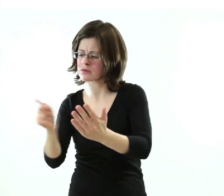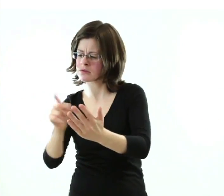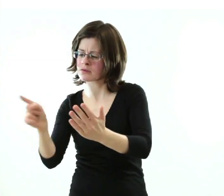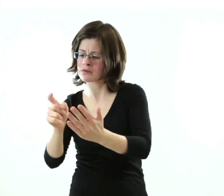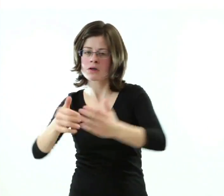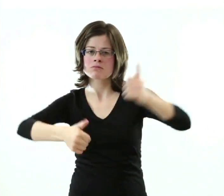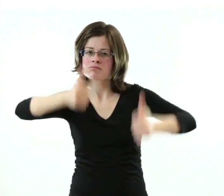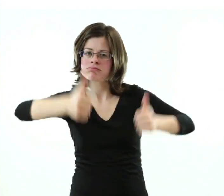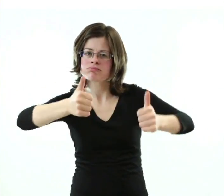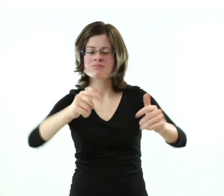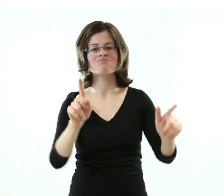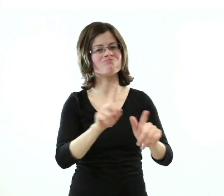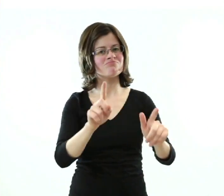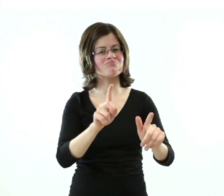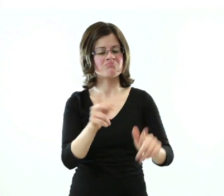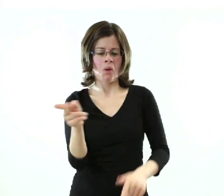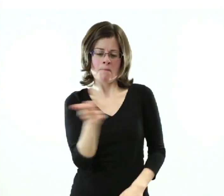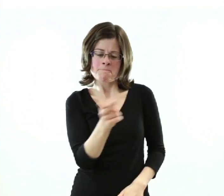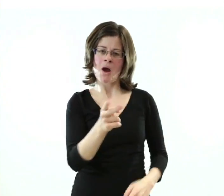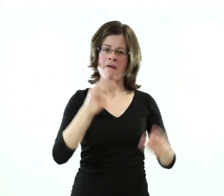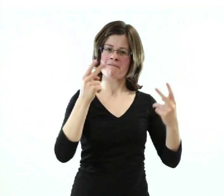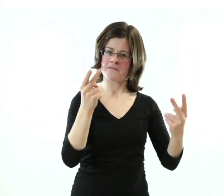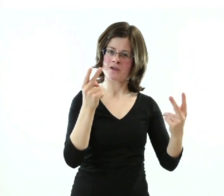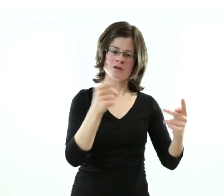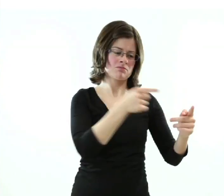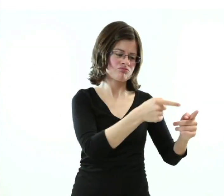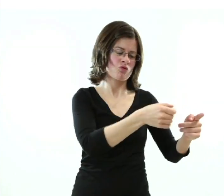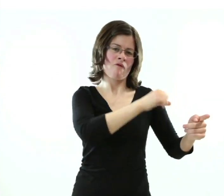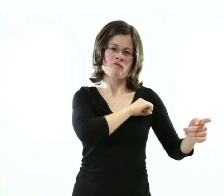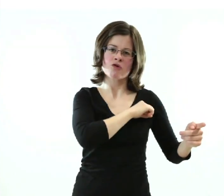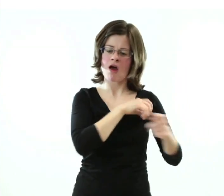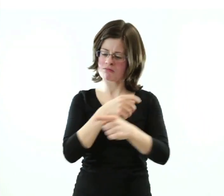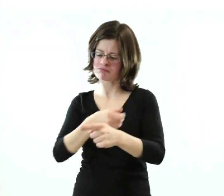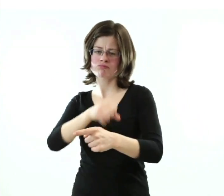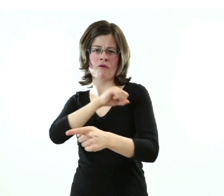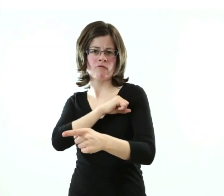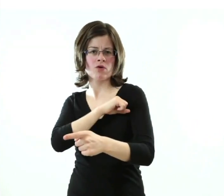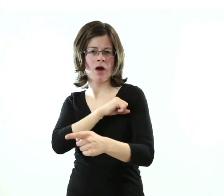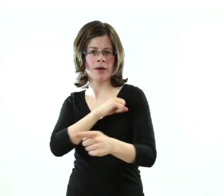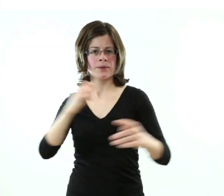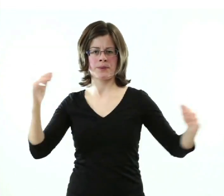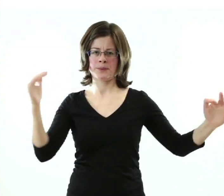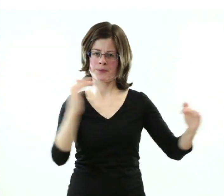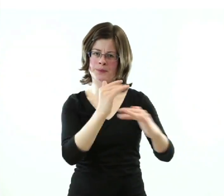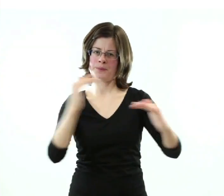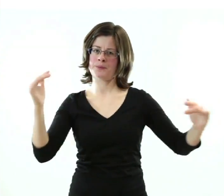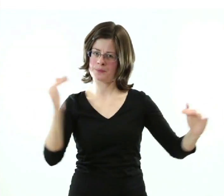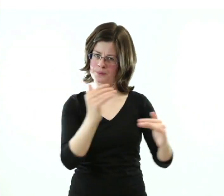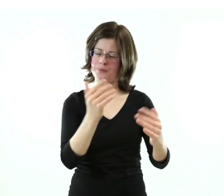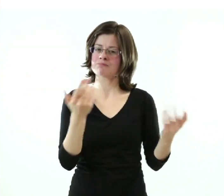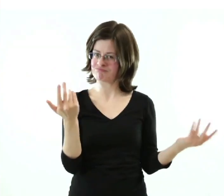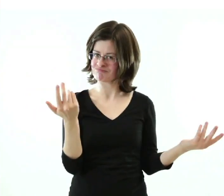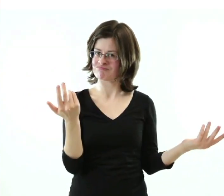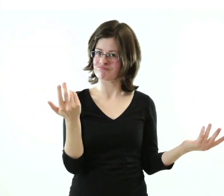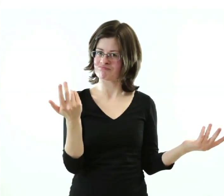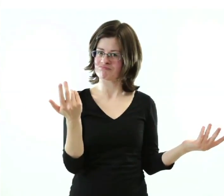E-Book, sondern dass sich beide Medien ergänzen. Das heißt, elektronische Medien ergänzen nicht nur den klassischen Buchmarkt, sie